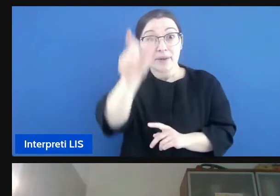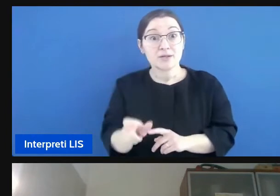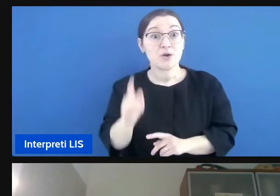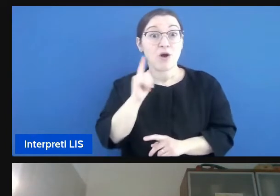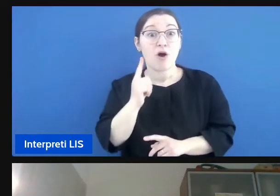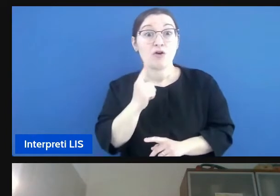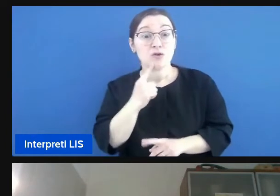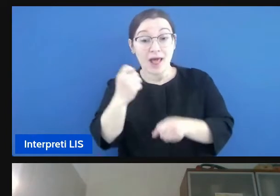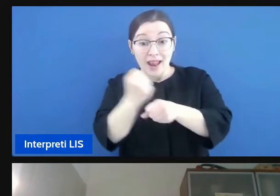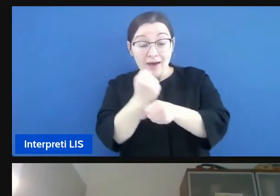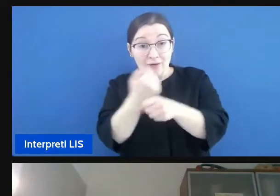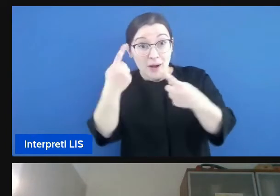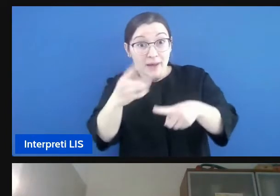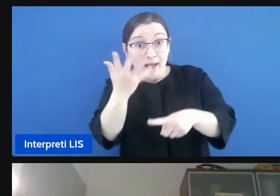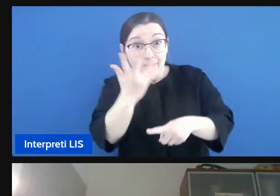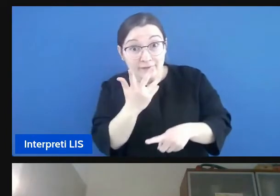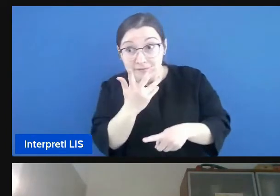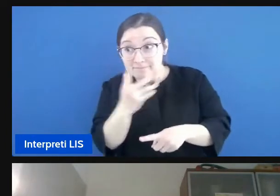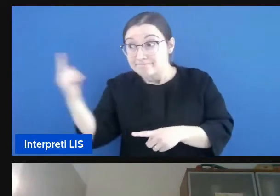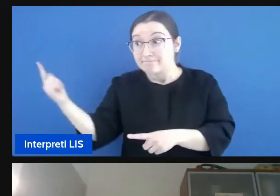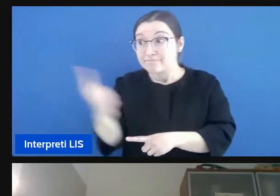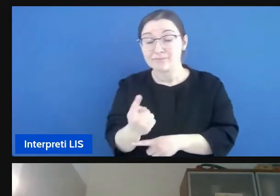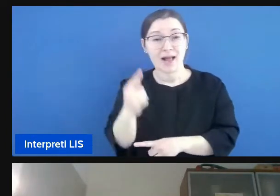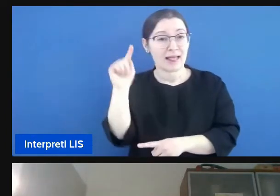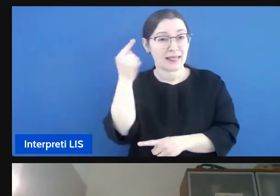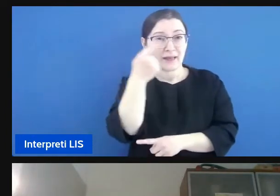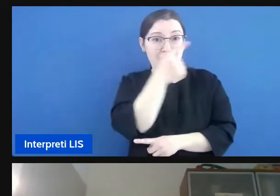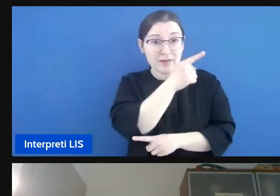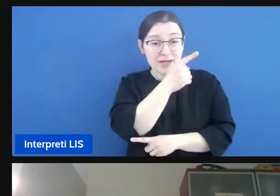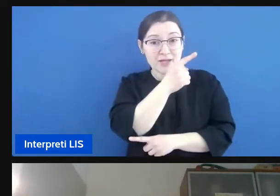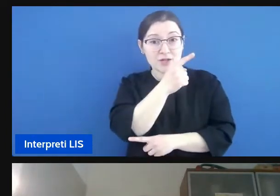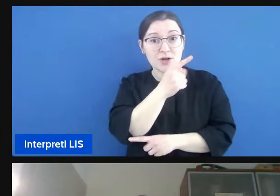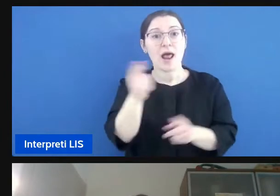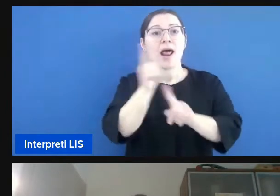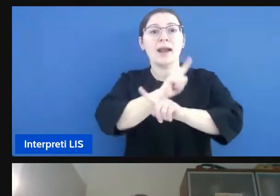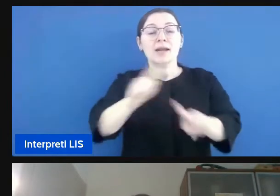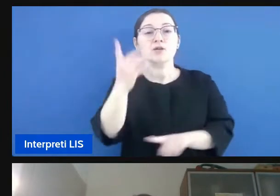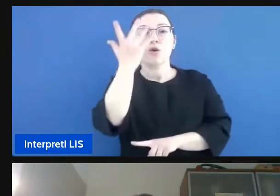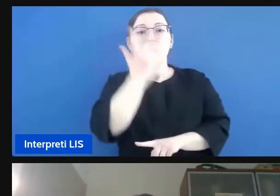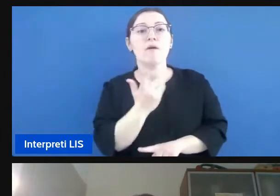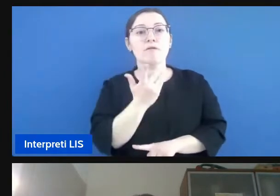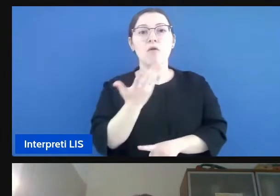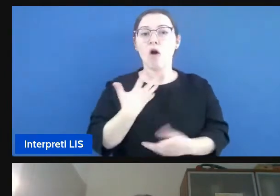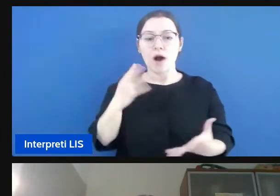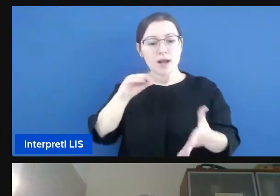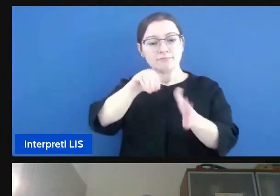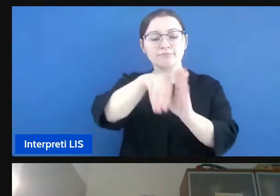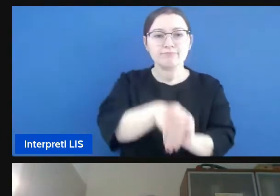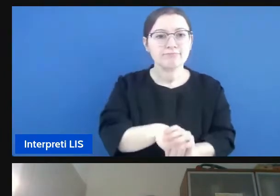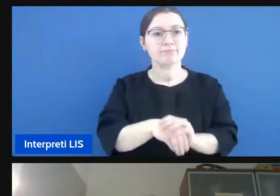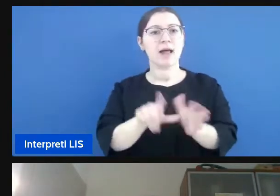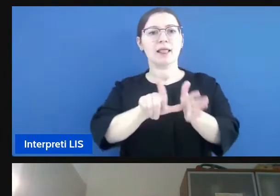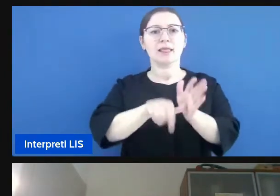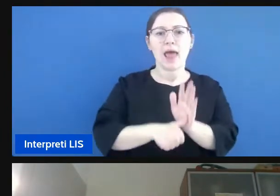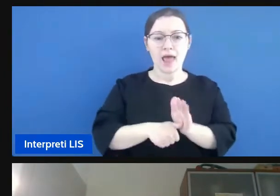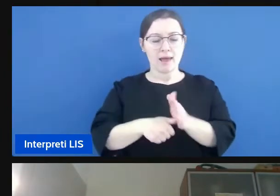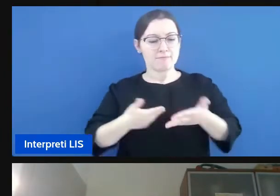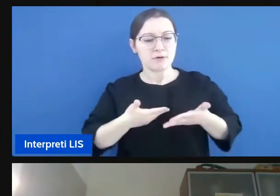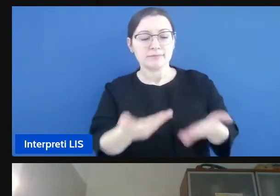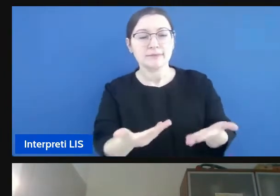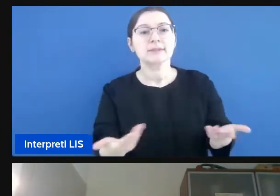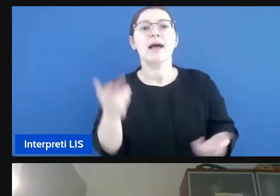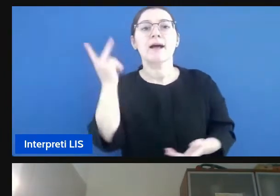ci lavorino perché nessuno fa tempo nessuno ha voglia di mettersi in gioco ahimè devo dirlo questo